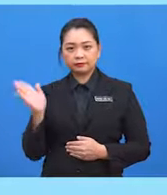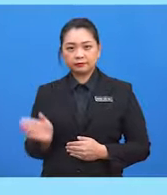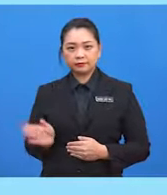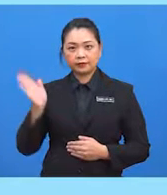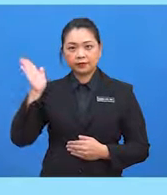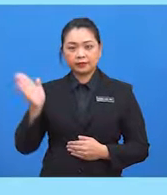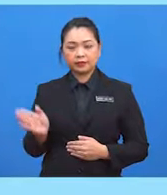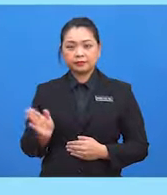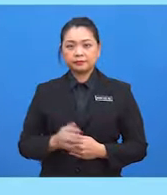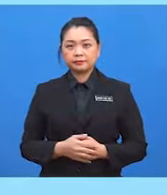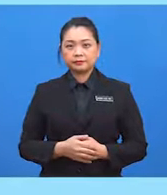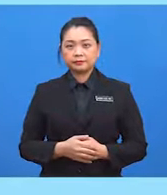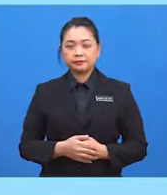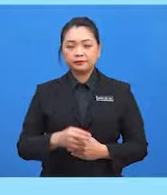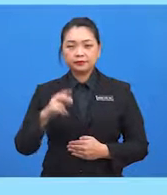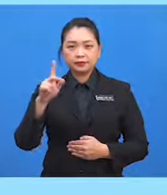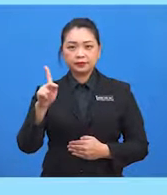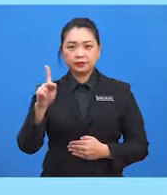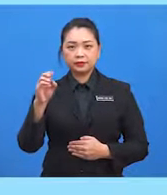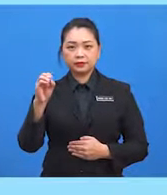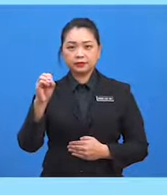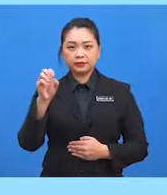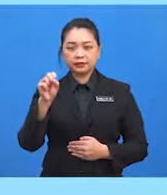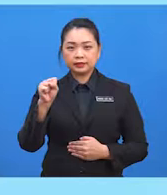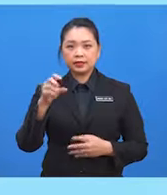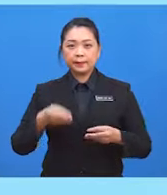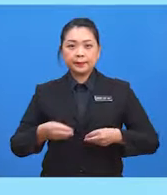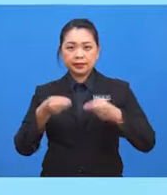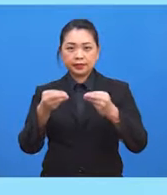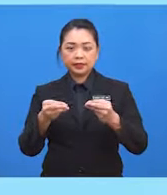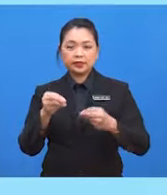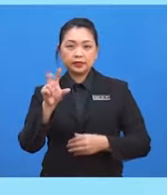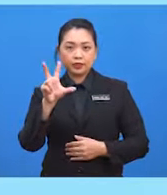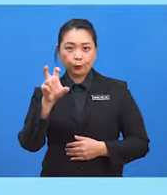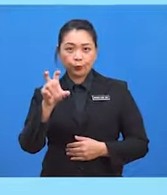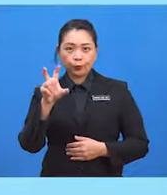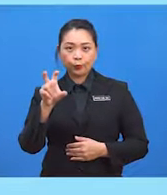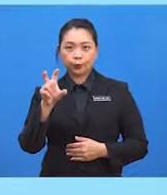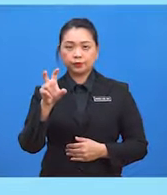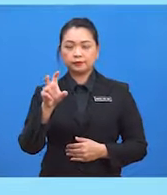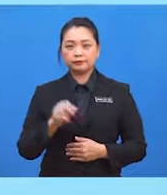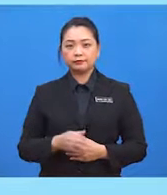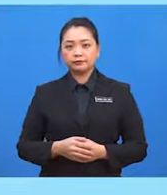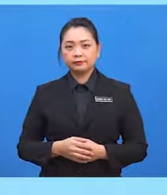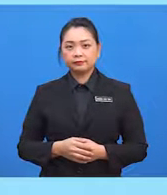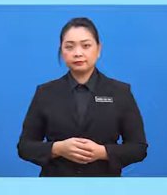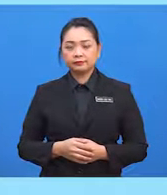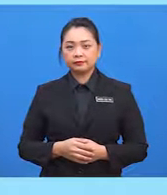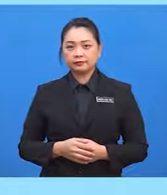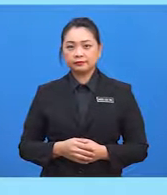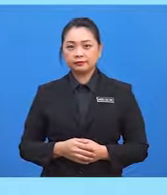Kosinus bagi sudut 30 darjah ialah nisbah panjang sisi